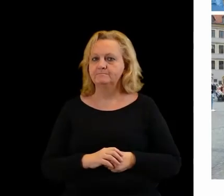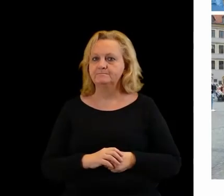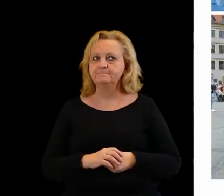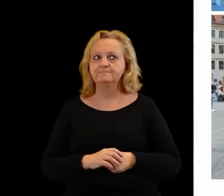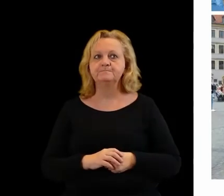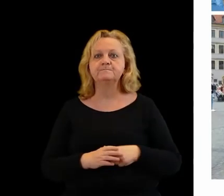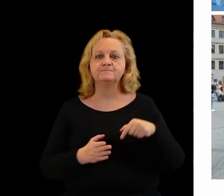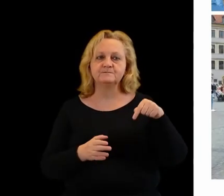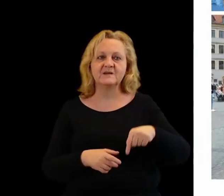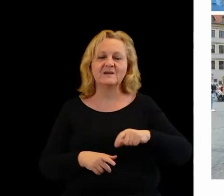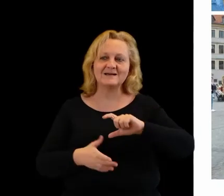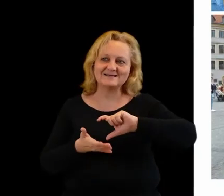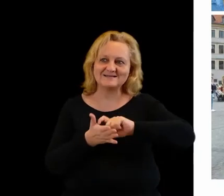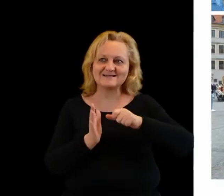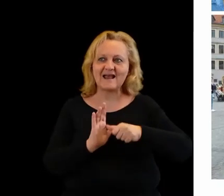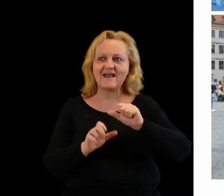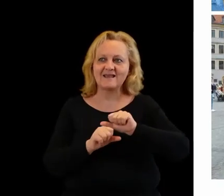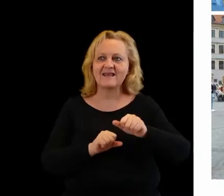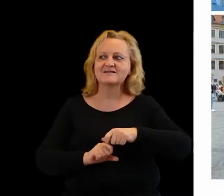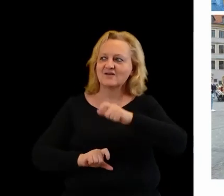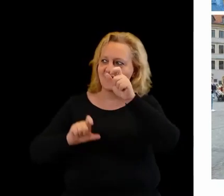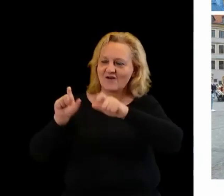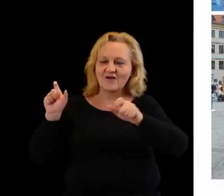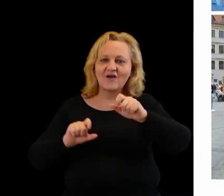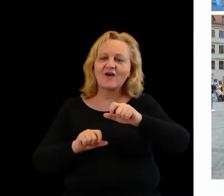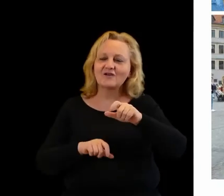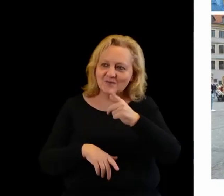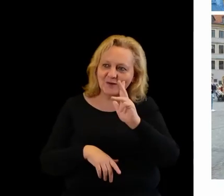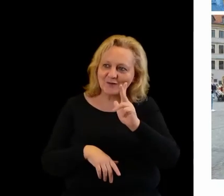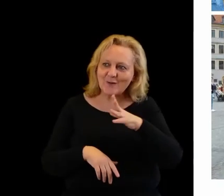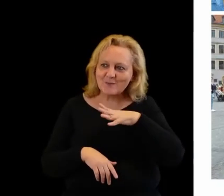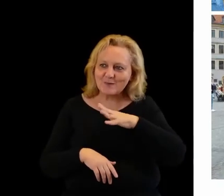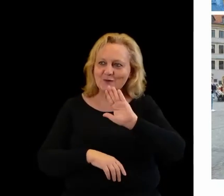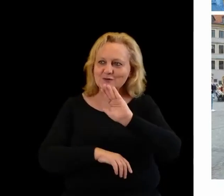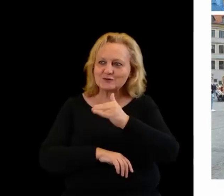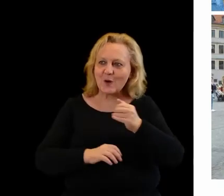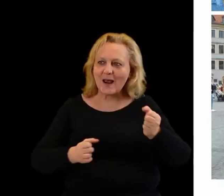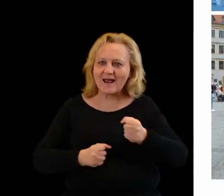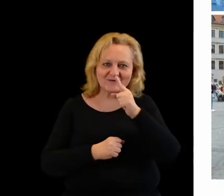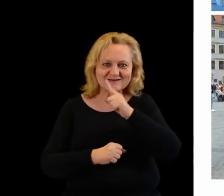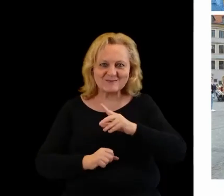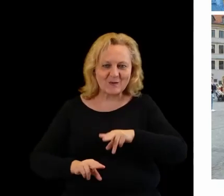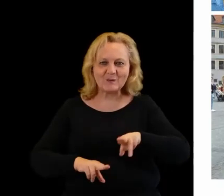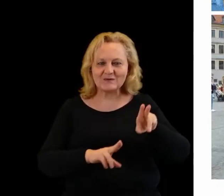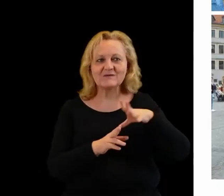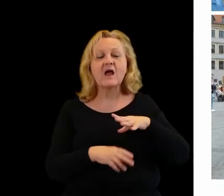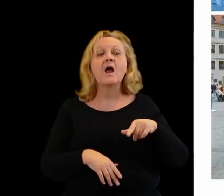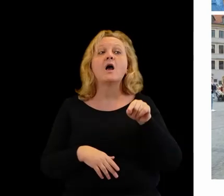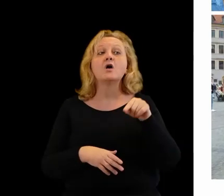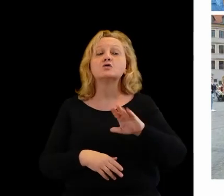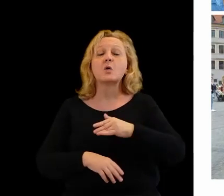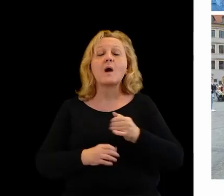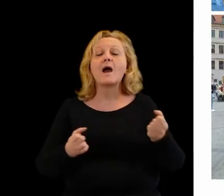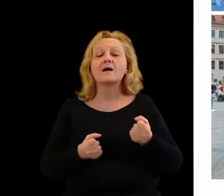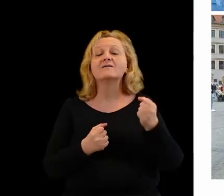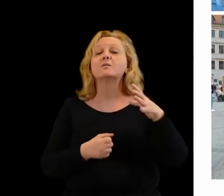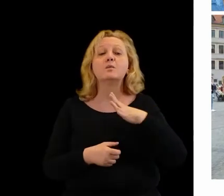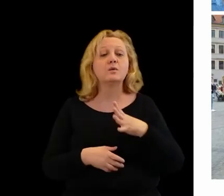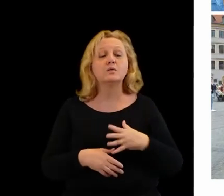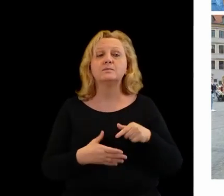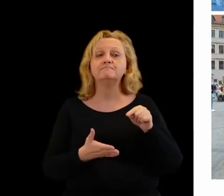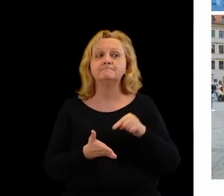Tutaj na sali są osoby, które w naszej Szkole Aktywności Społecznej też uczestniczyły. W Szkole Aktywności przeznaczyliśmy też,